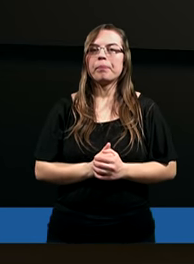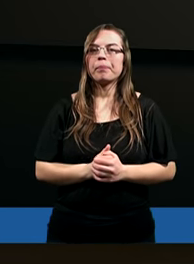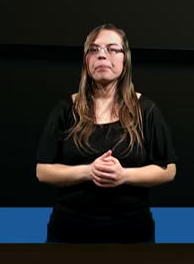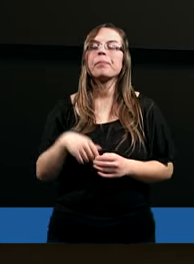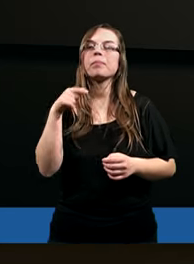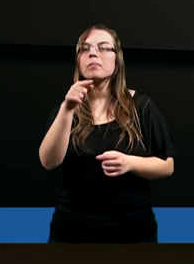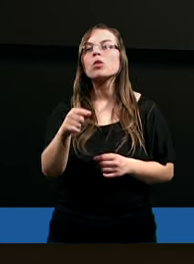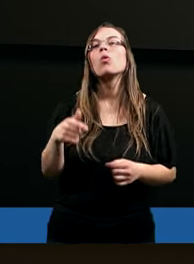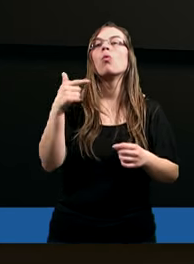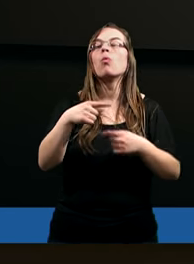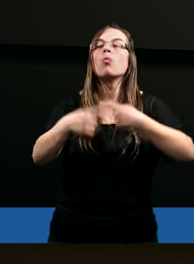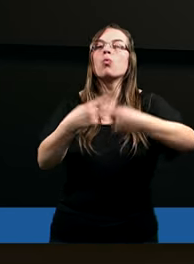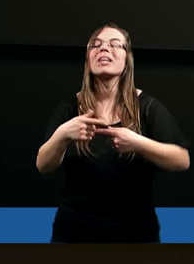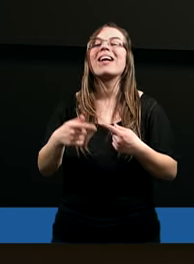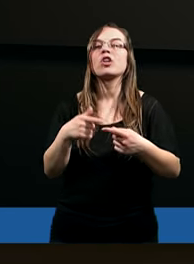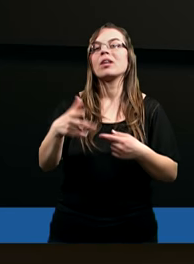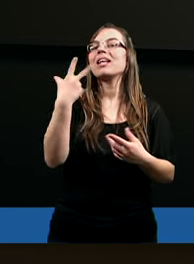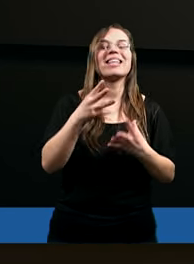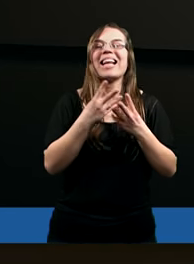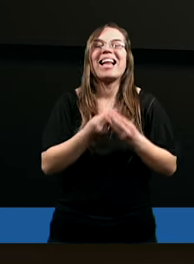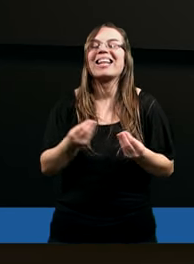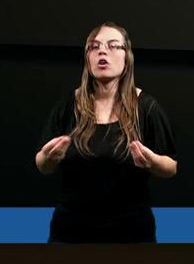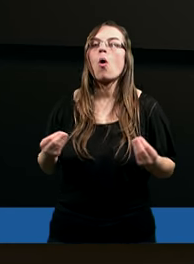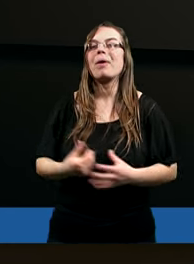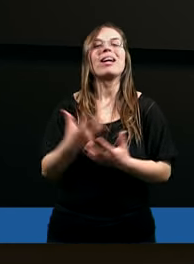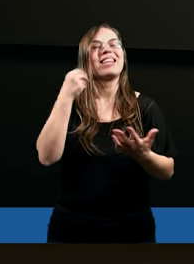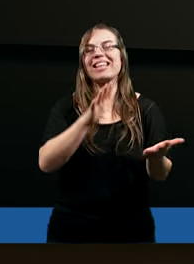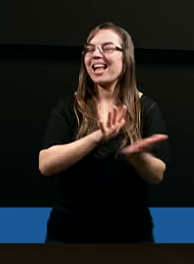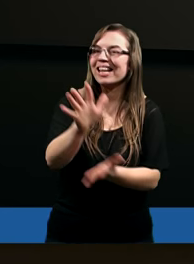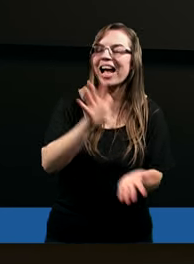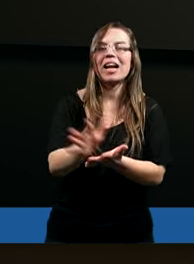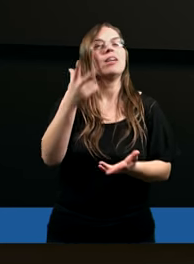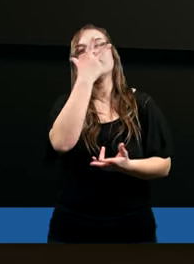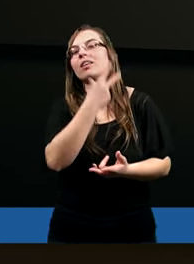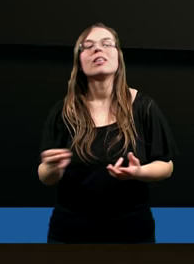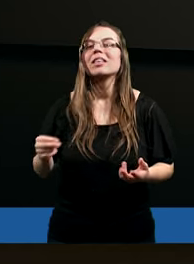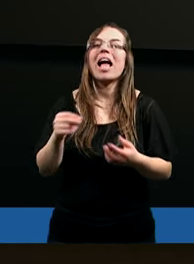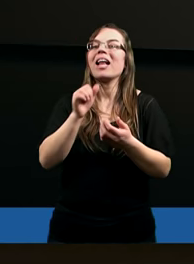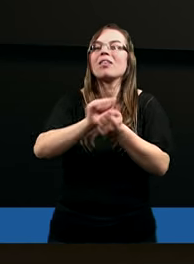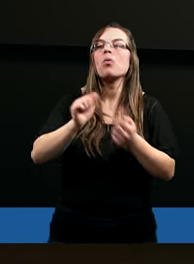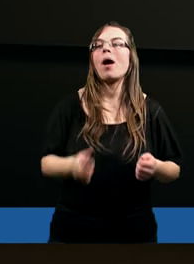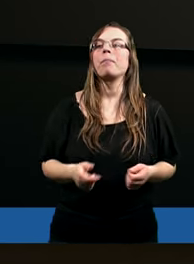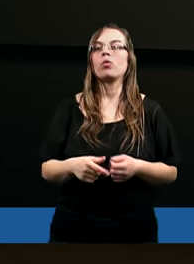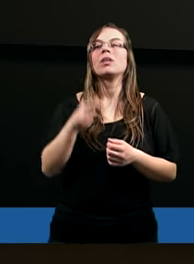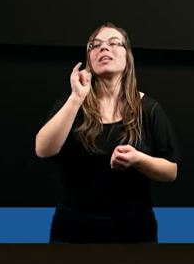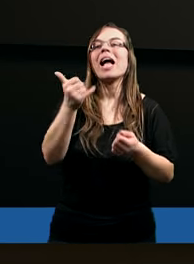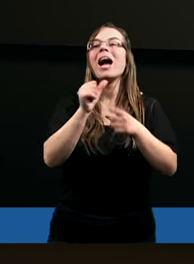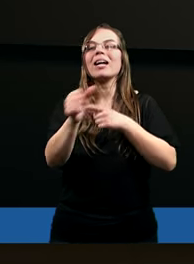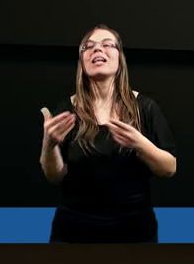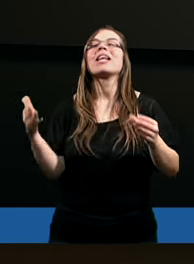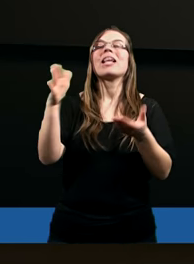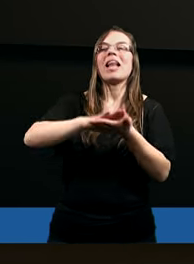ku dziedzictwu nieznikomemu, nieskalanemu, niezwiędłemu, jakie jest